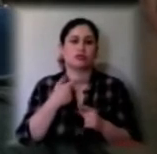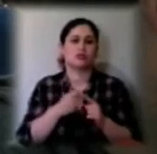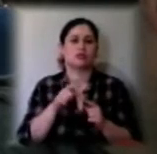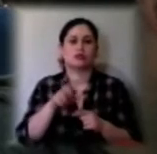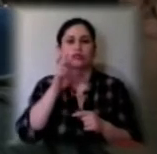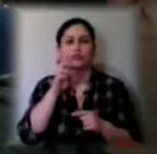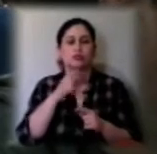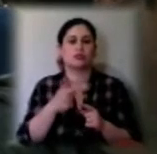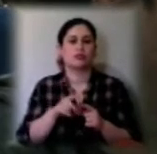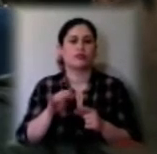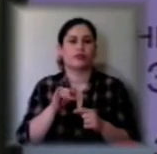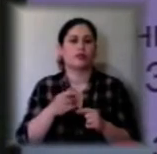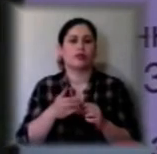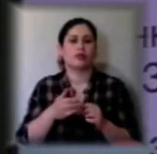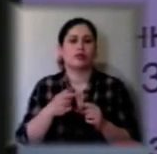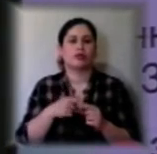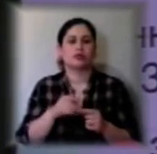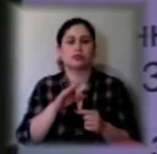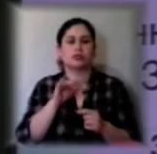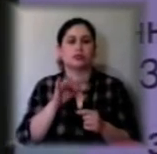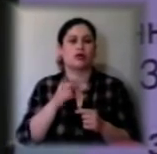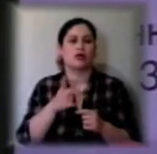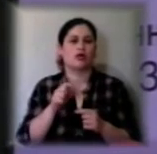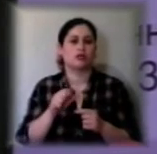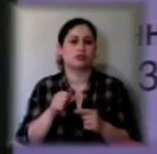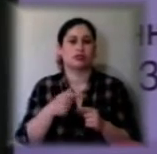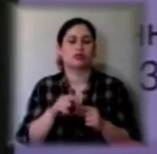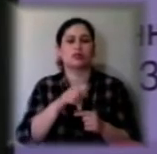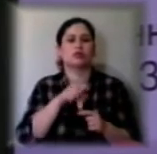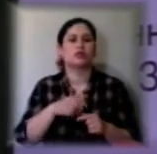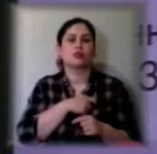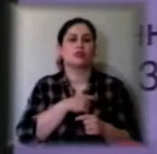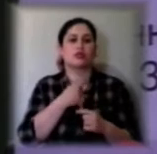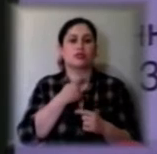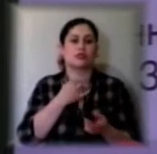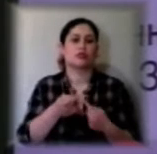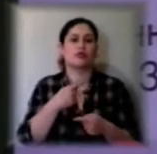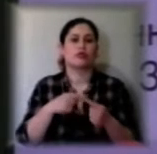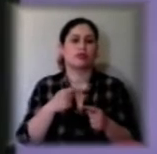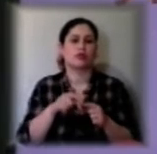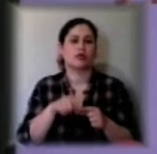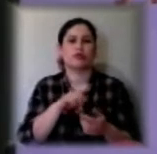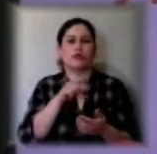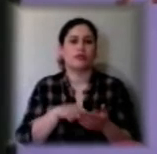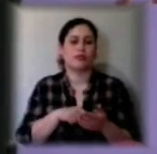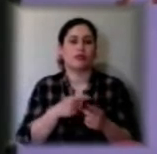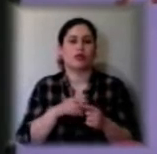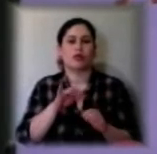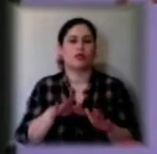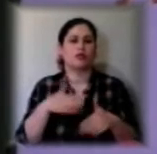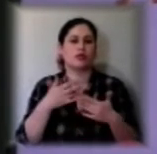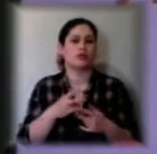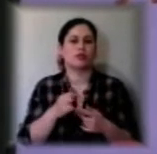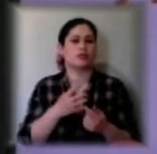що Ізраїль окукує сектор газу. Наприкінці сесії депутати голосували за повернення до цього питання. Але пропозиція не набрала